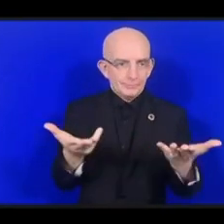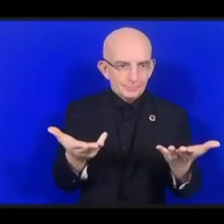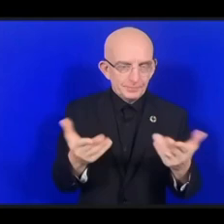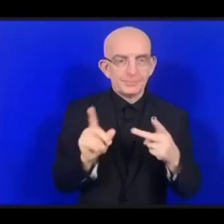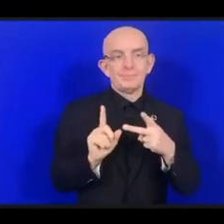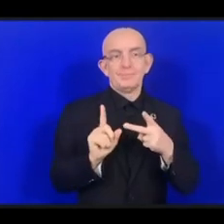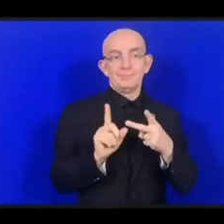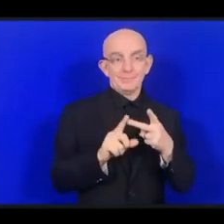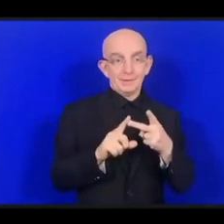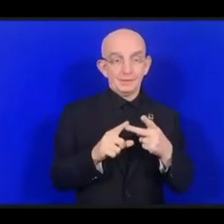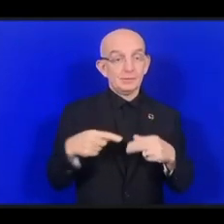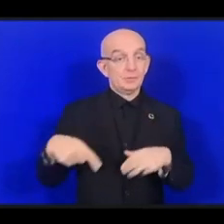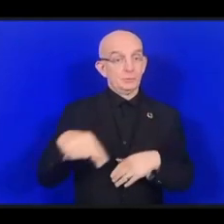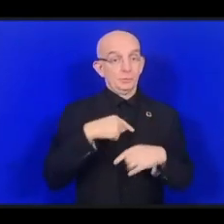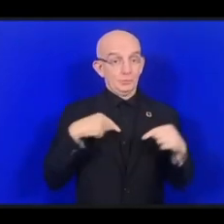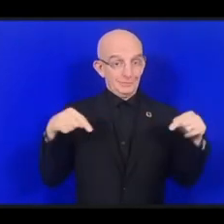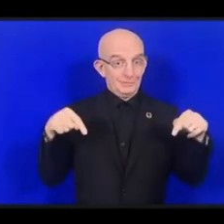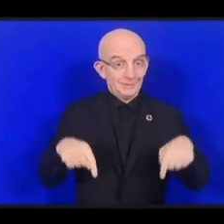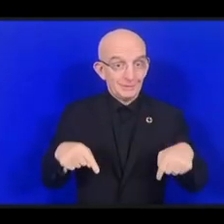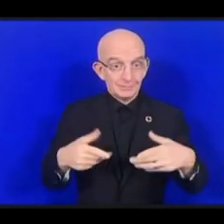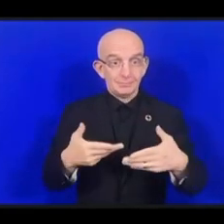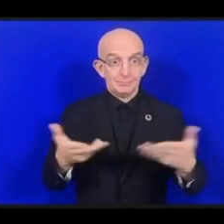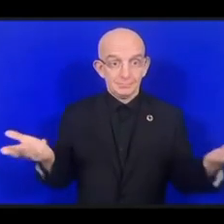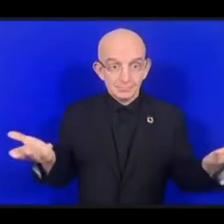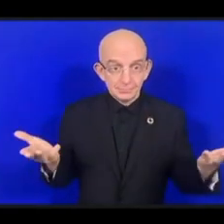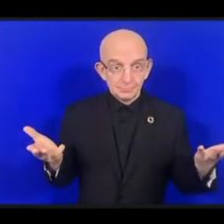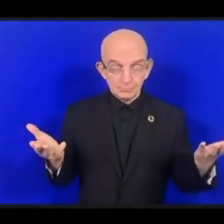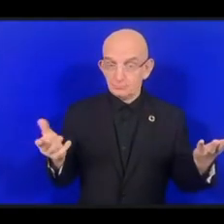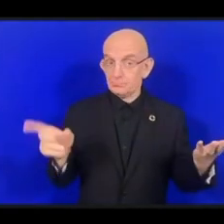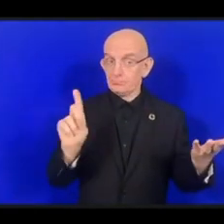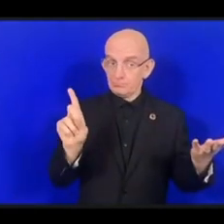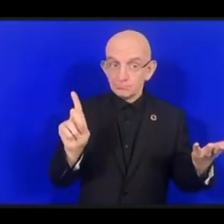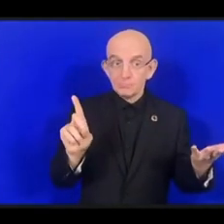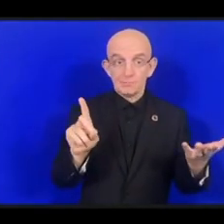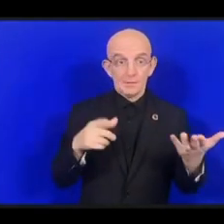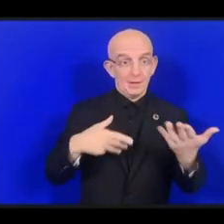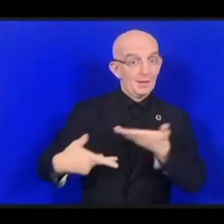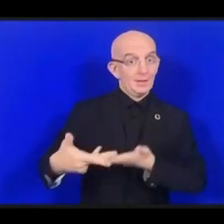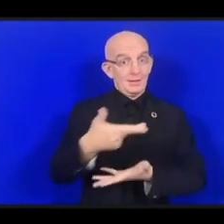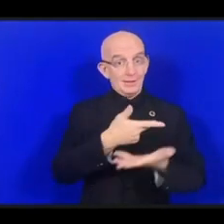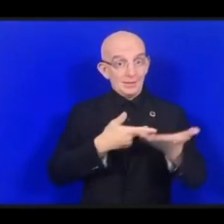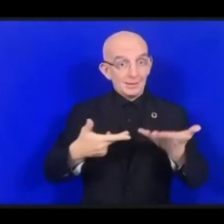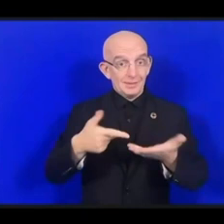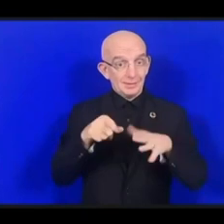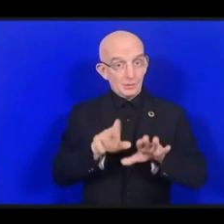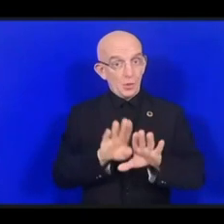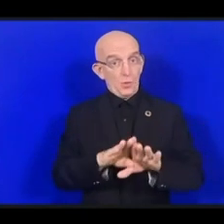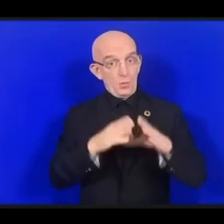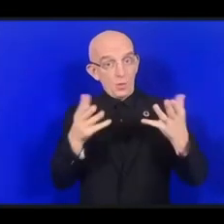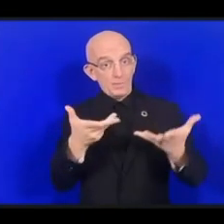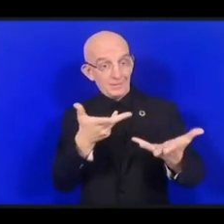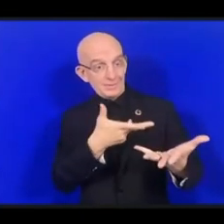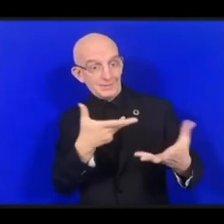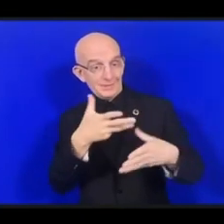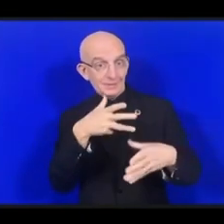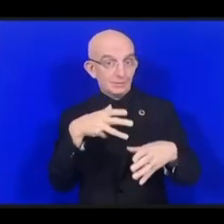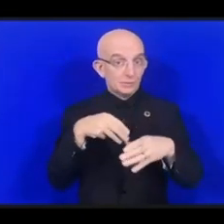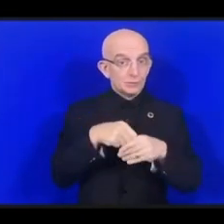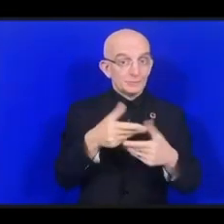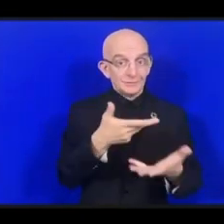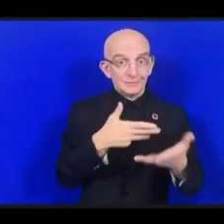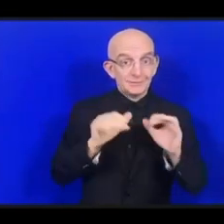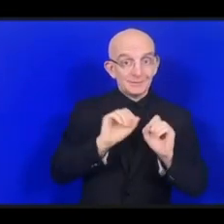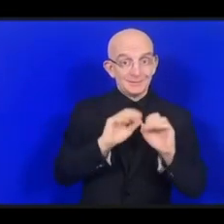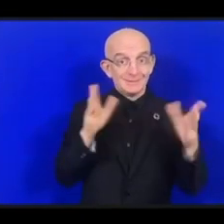если мы не решим вопрос изменения климата и не сможем минимизировать его влияние. Решение